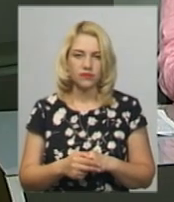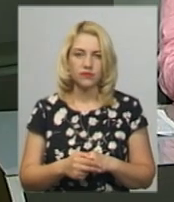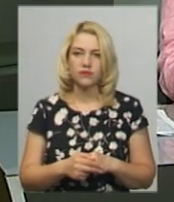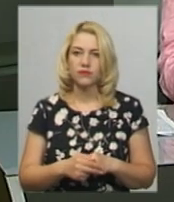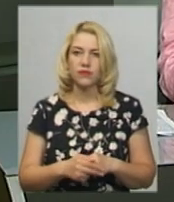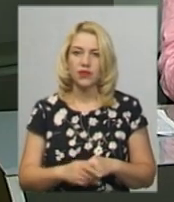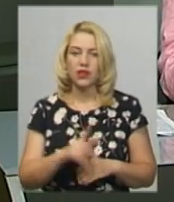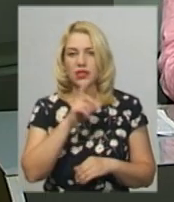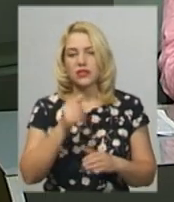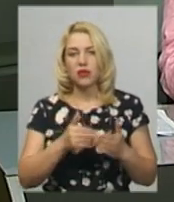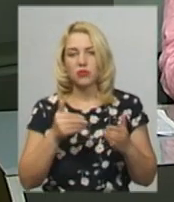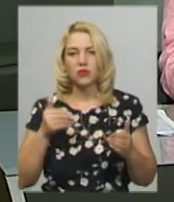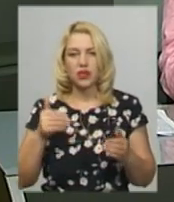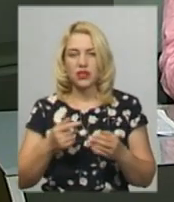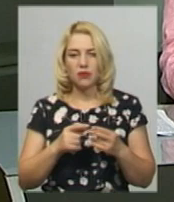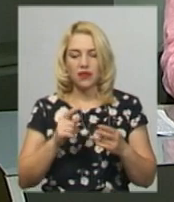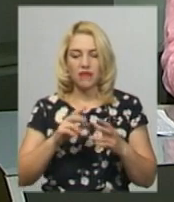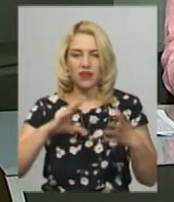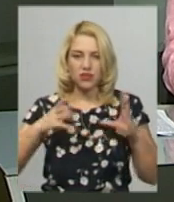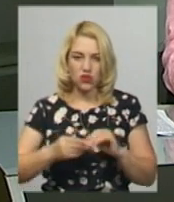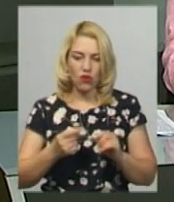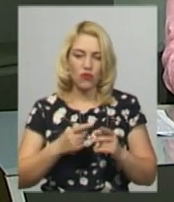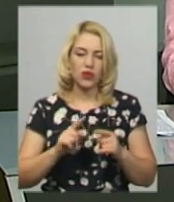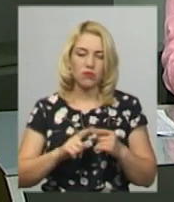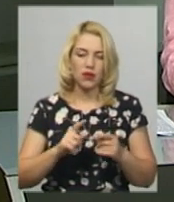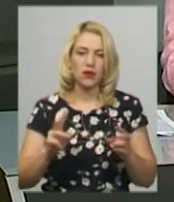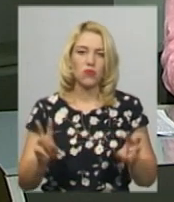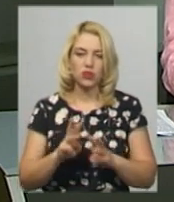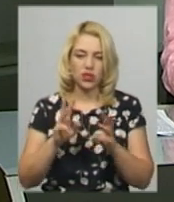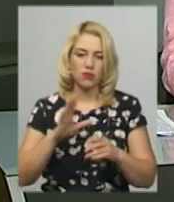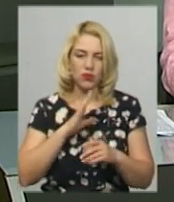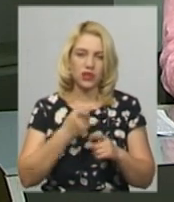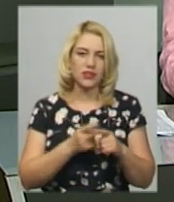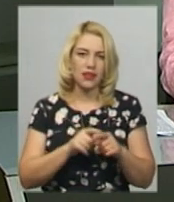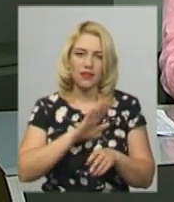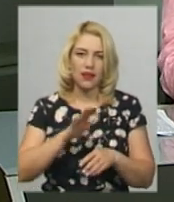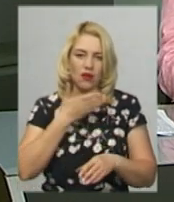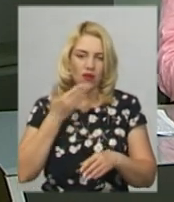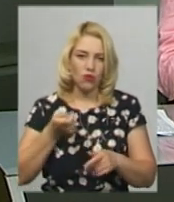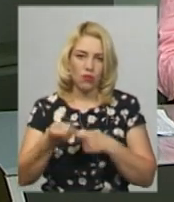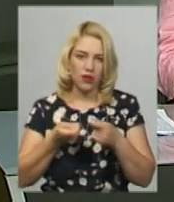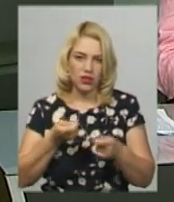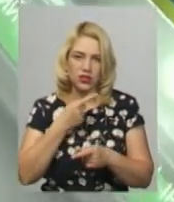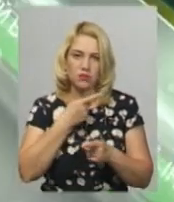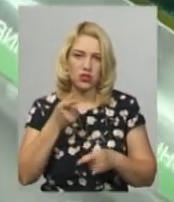За попередніми висновками, причиною пожежі стала необережність під час паління, каже Віталій Гричанюк.